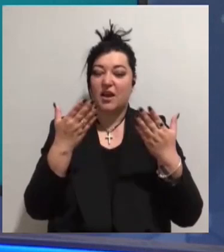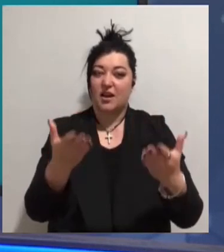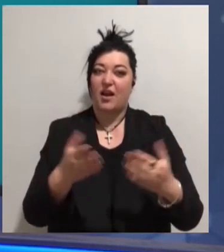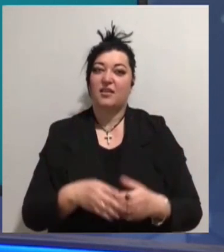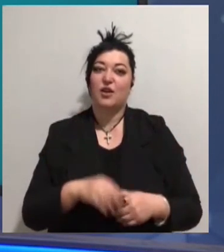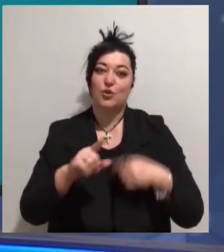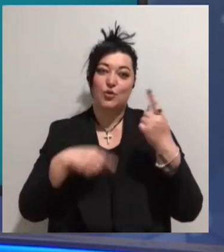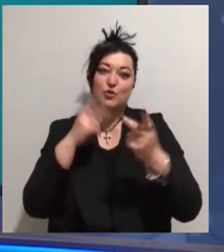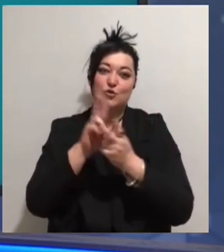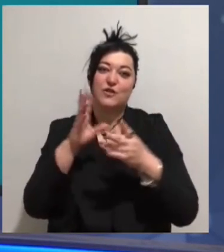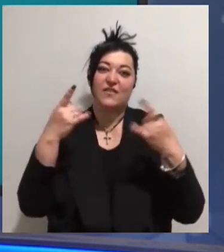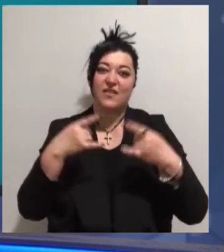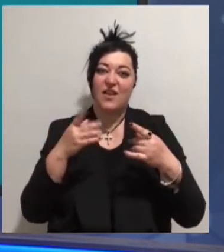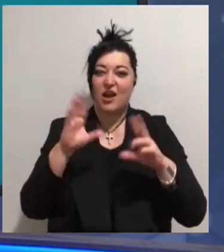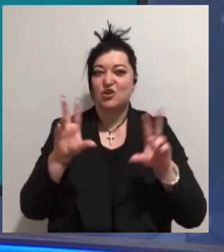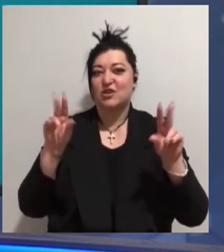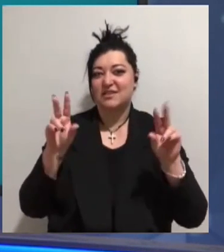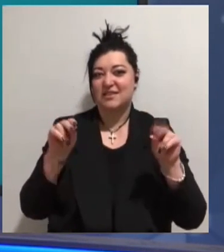До зустрічі в ефірі. Хай щастить!